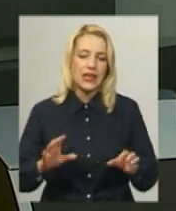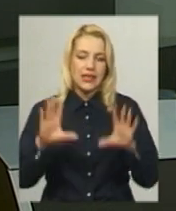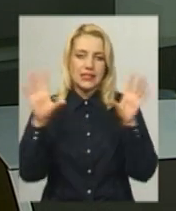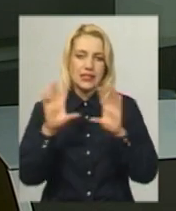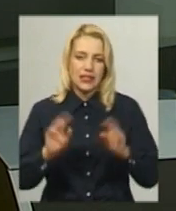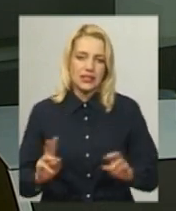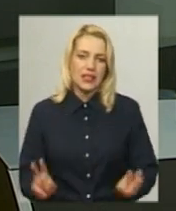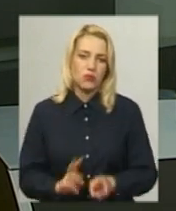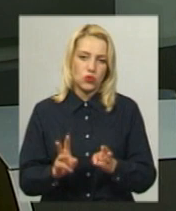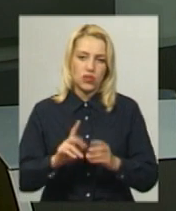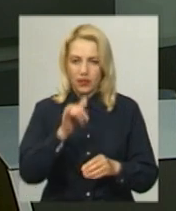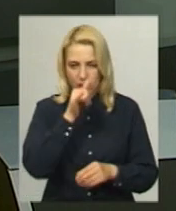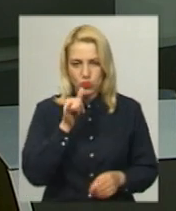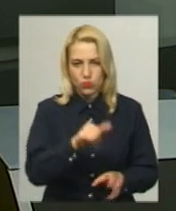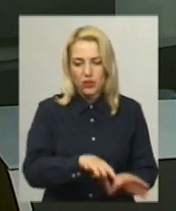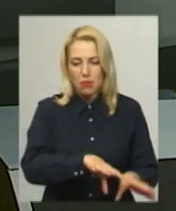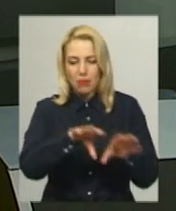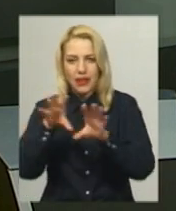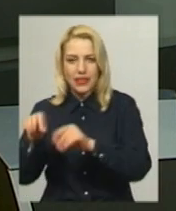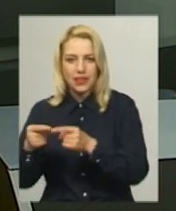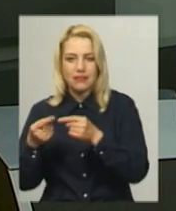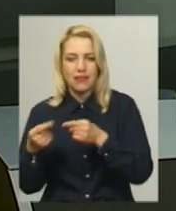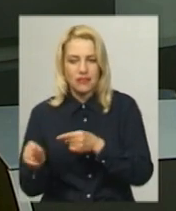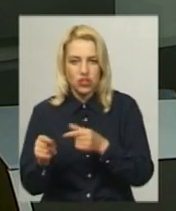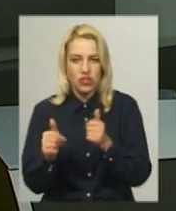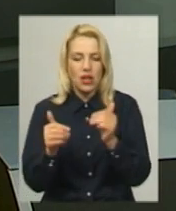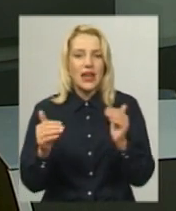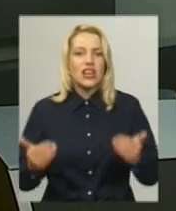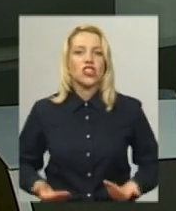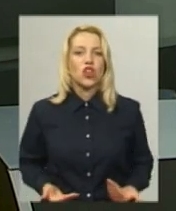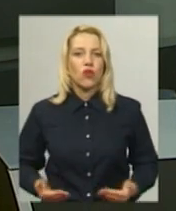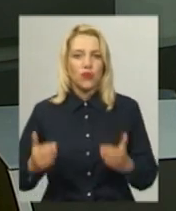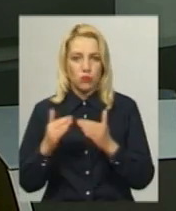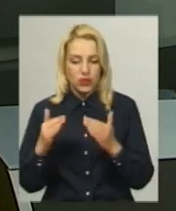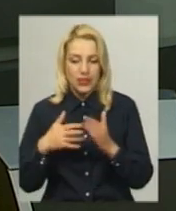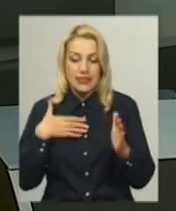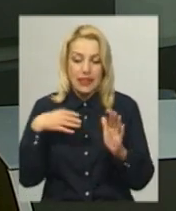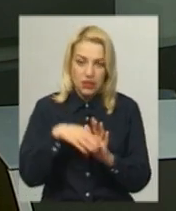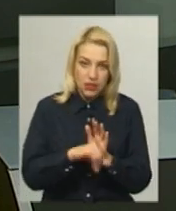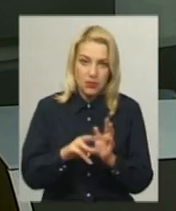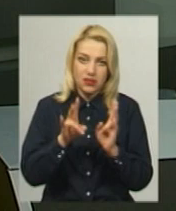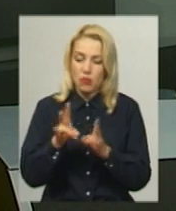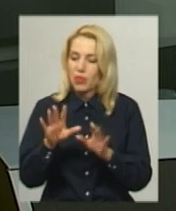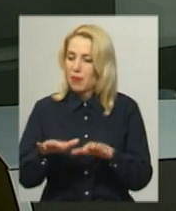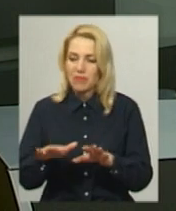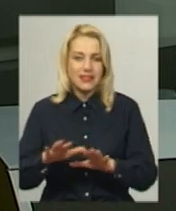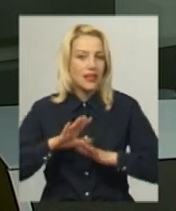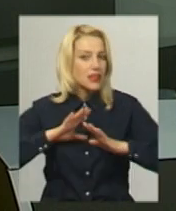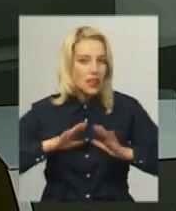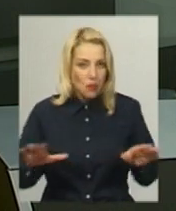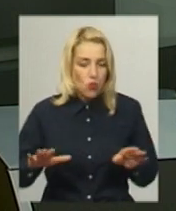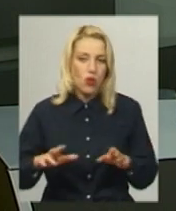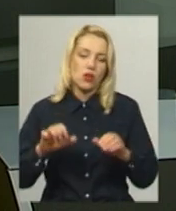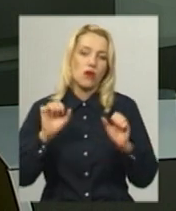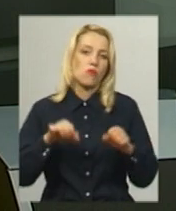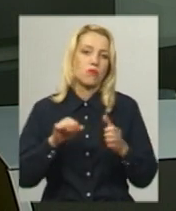та не допустили перекидання вогню на розташований поряд житловий будинок. Загиблих і травмованих на місці подій не було. Імовірна причина пожежі